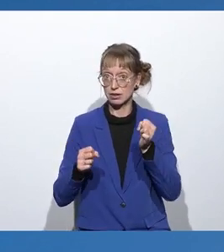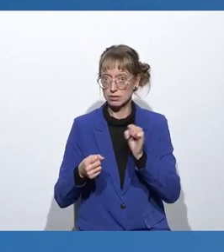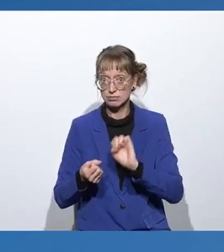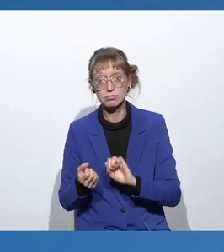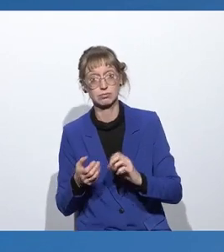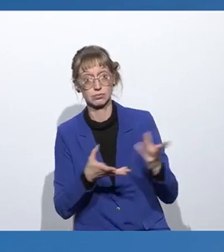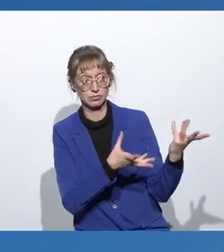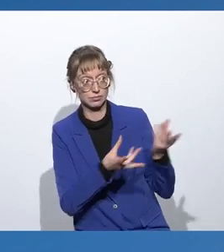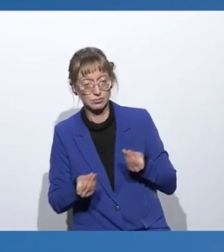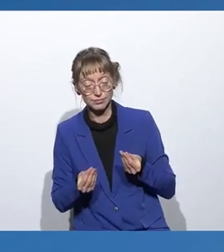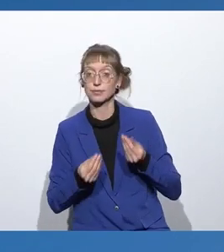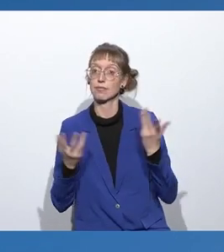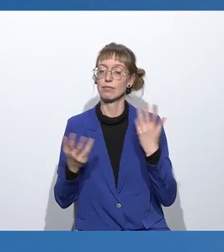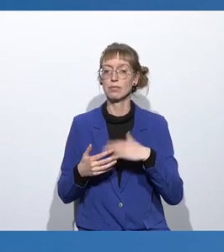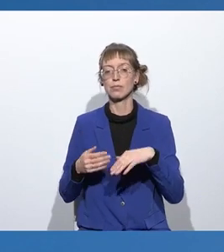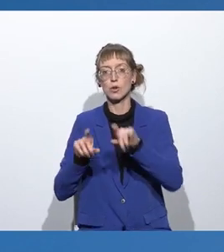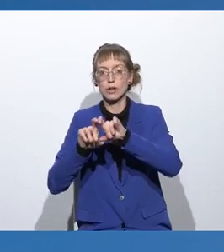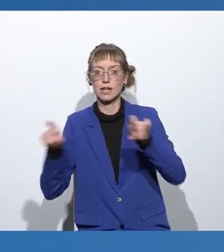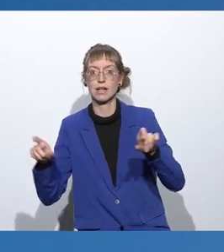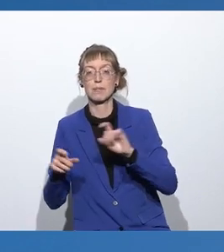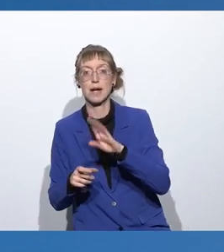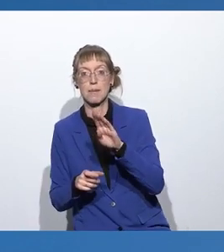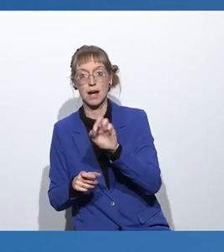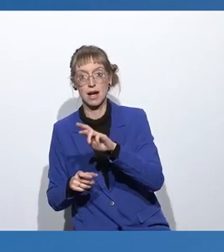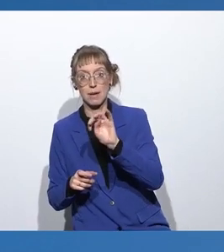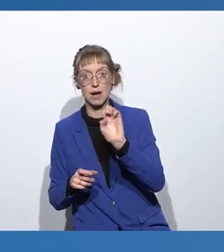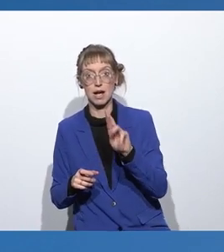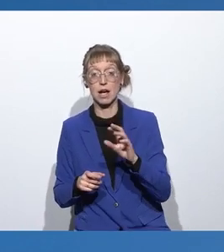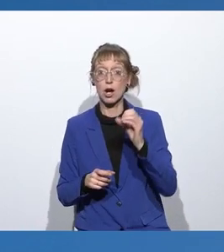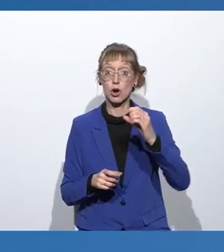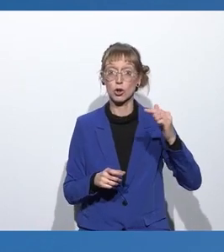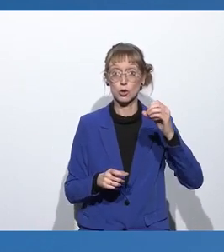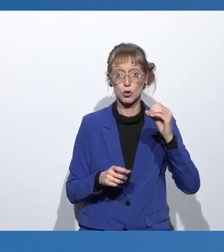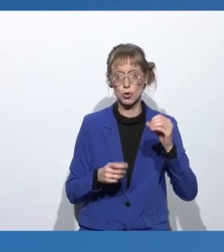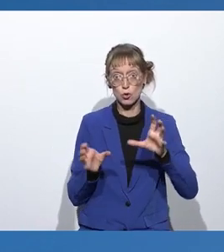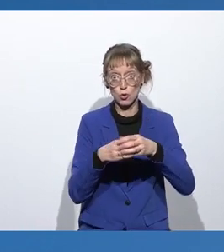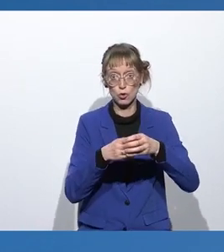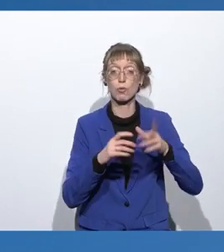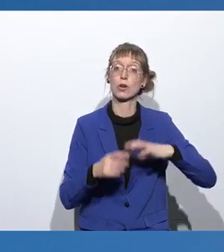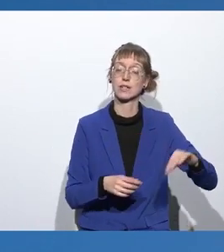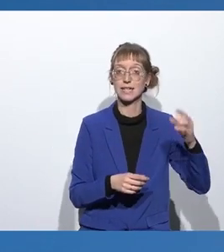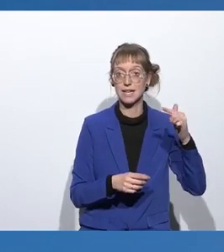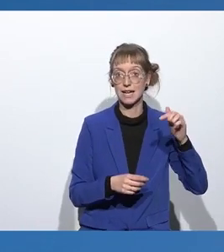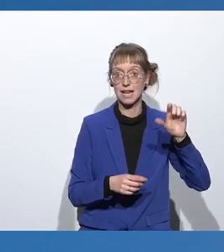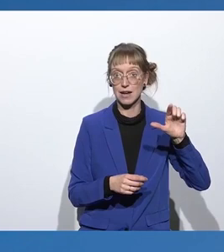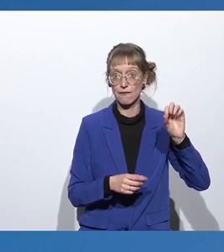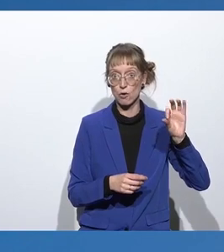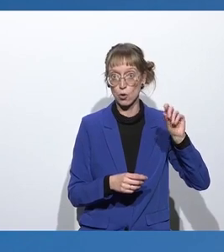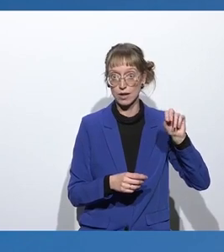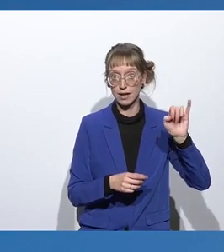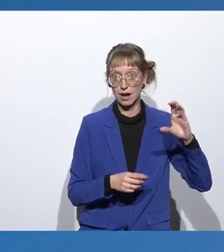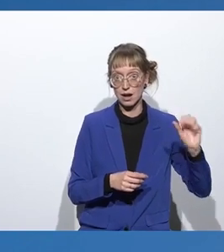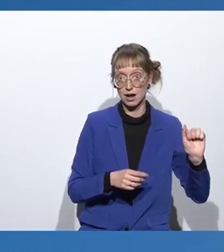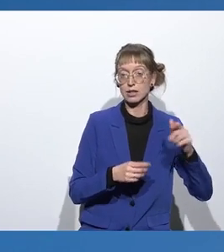das handhaben. Und zwar sind das die Unternehmen ING Deutschland, Barmer, Otto Group und Telefonica Deutschland. Und ich darf als erstes